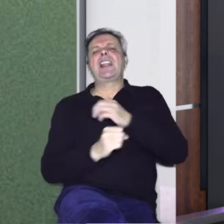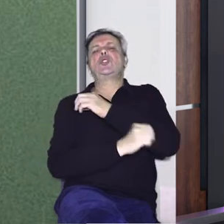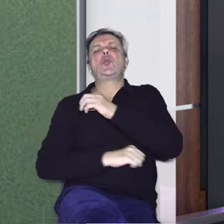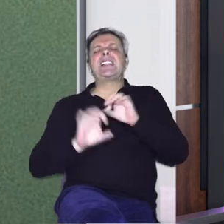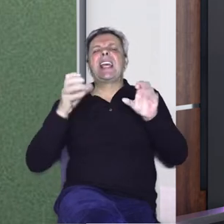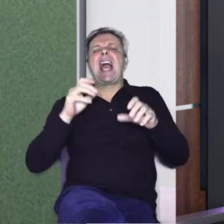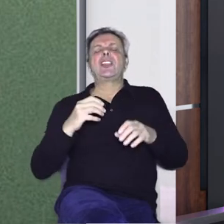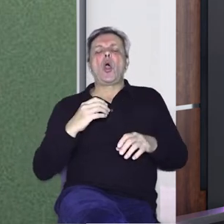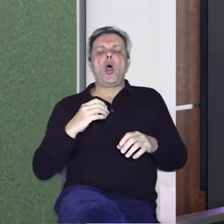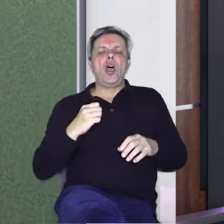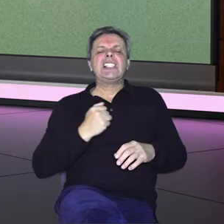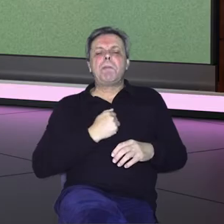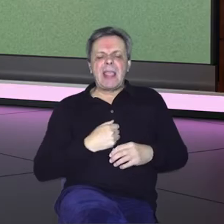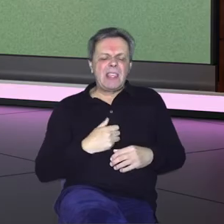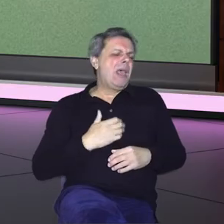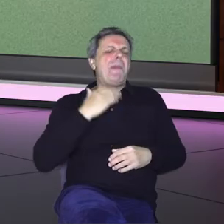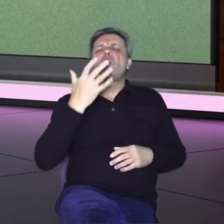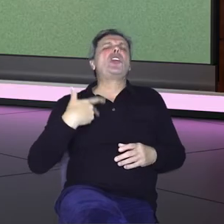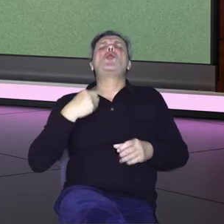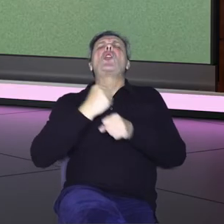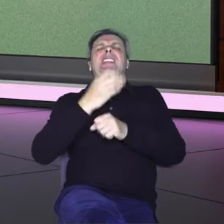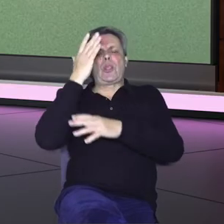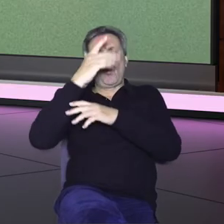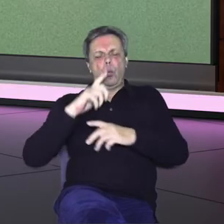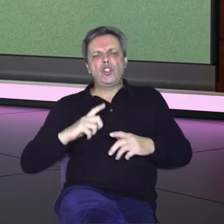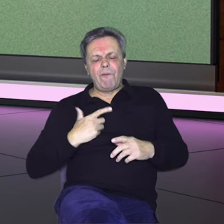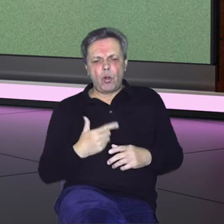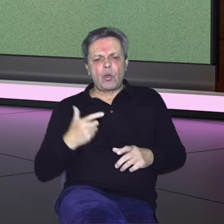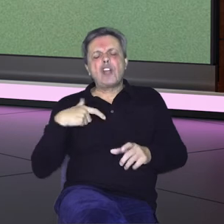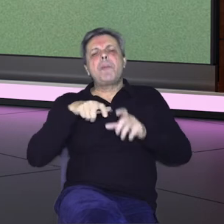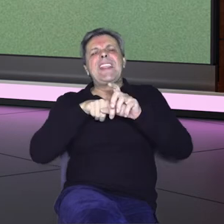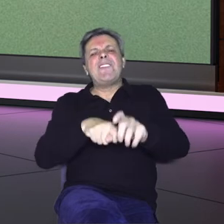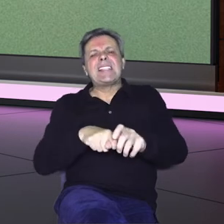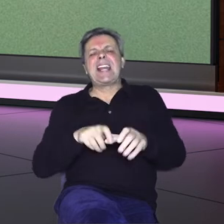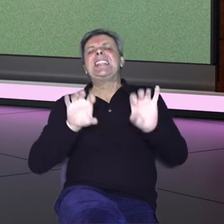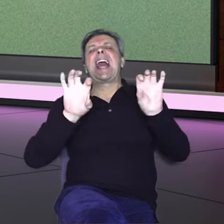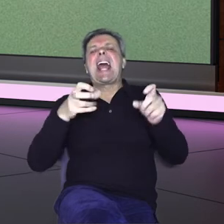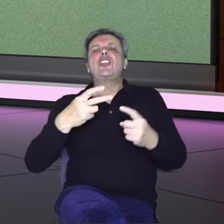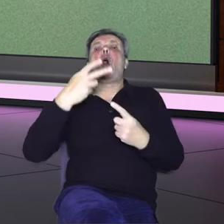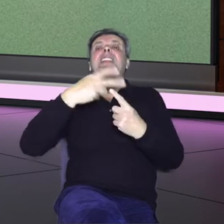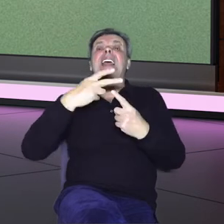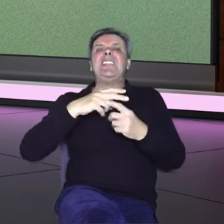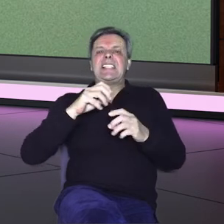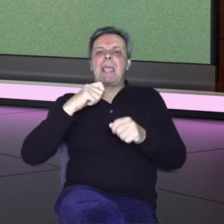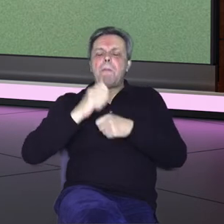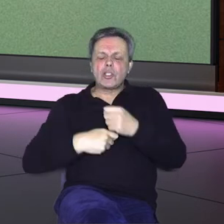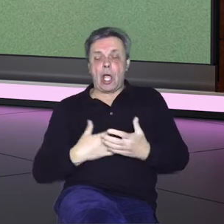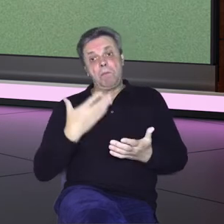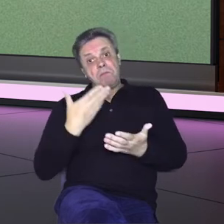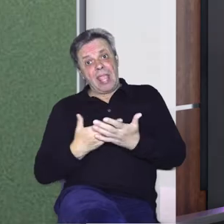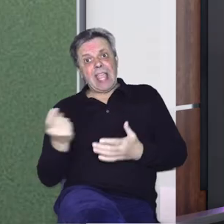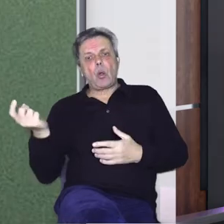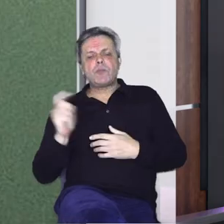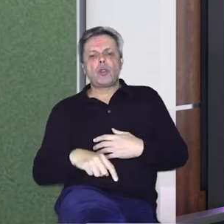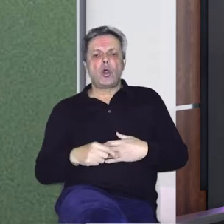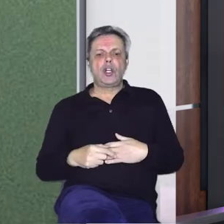radio Split. Rekao sam bilo s čim da se budem u životu bavio, uvijek ću nekako biti vezan za taj radio-televizijski posao i tako smo došli